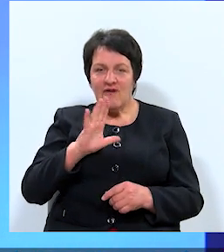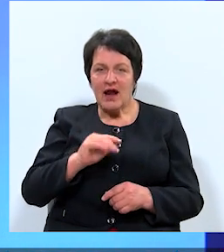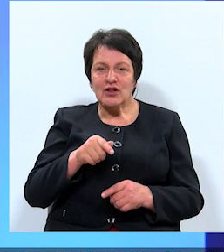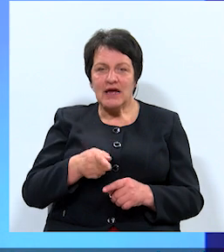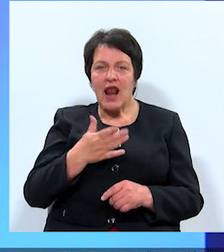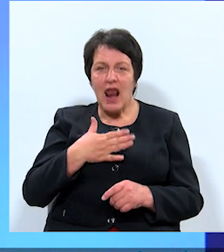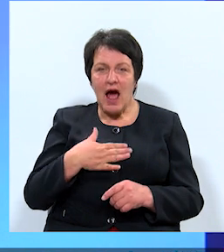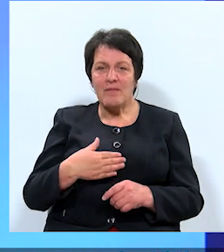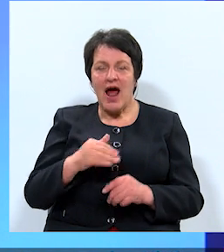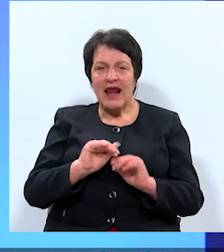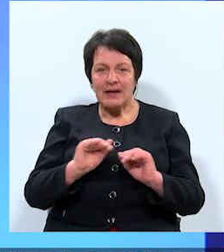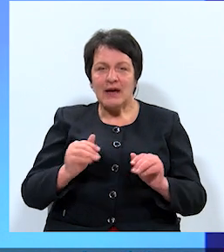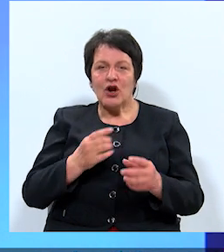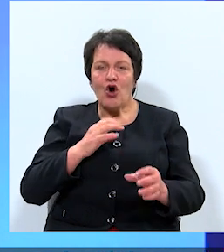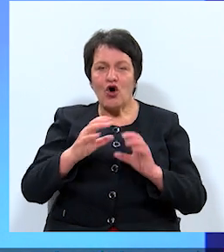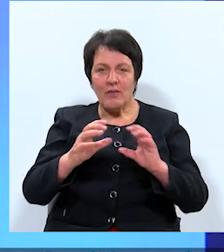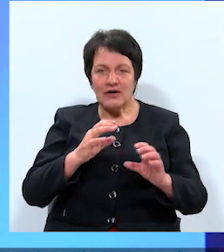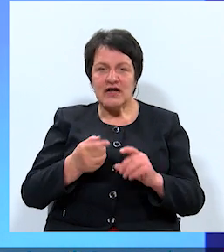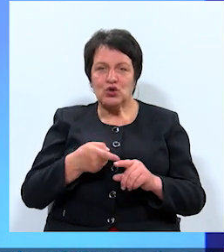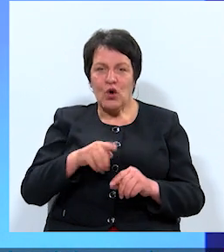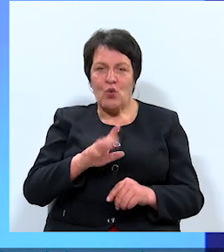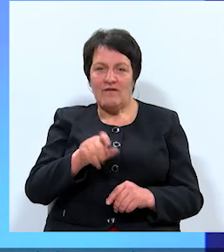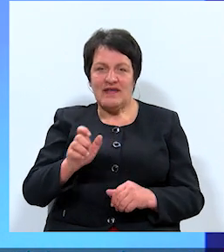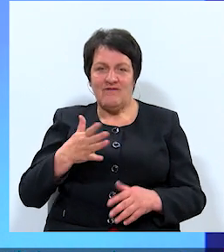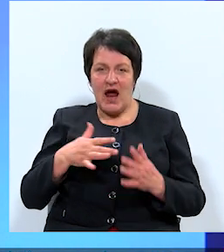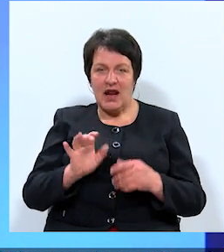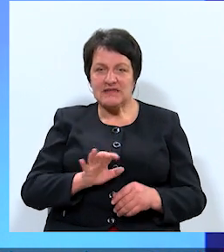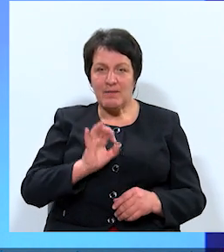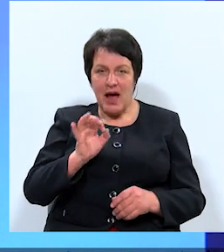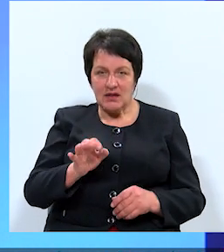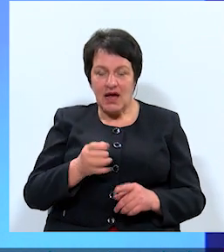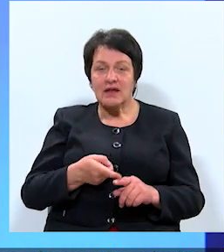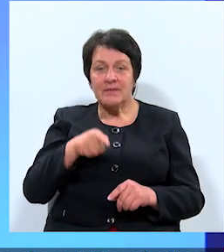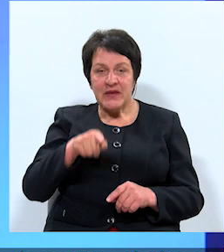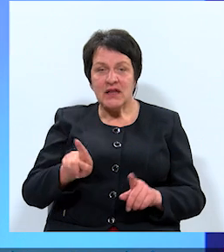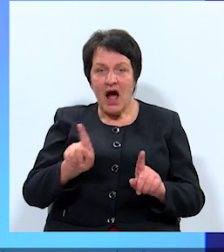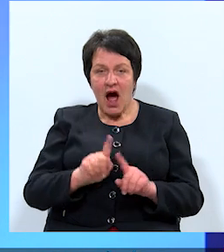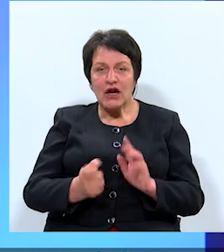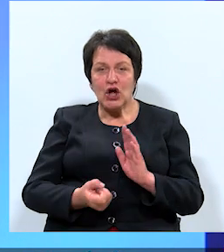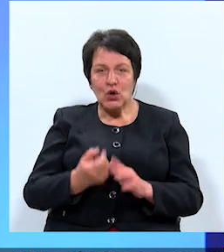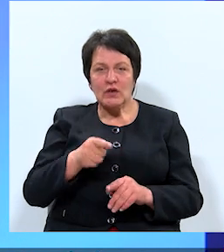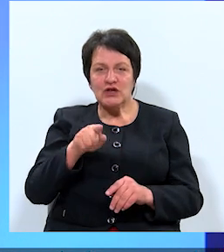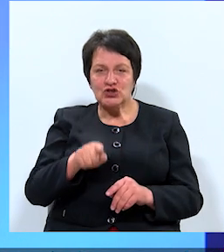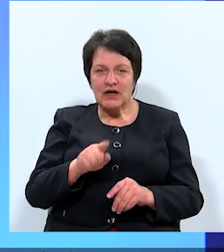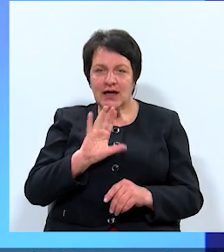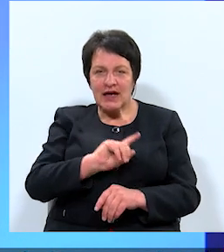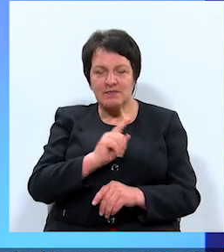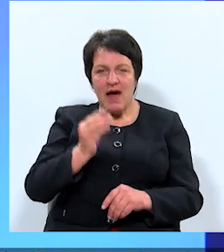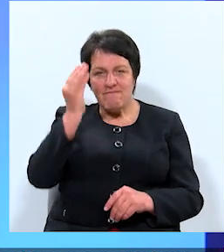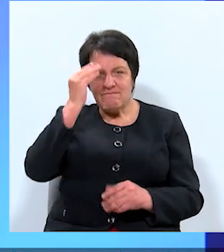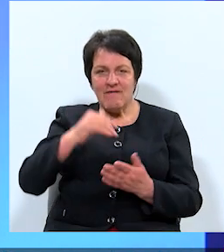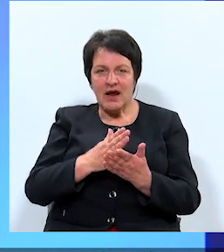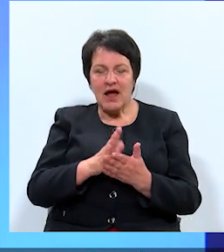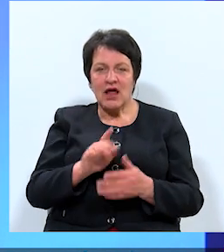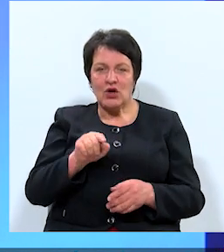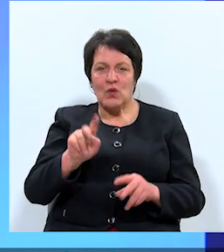labā līmenī nokomunacēt to, ko viņi vēlās pateikt. Un tad jau arī rodās šī iespēja variēt ar to tēmu, par